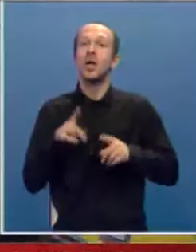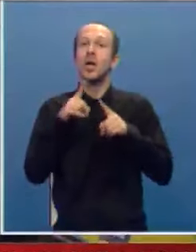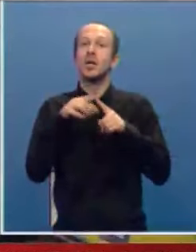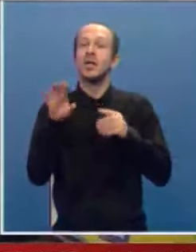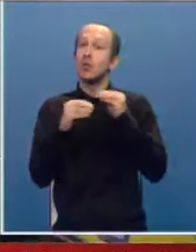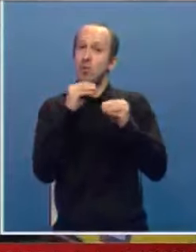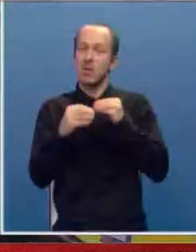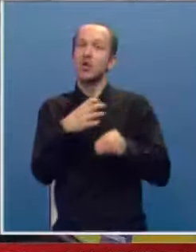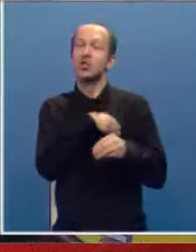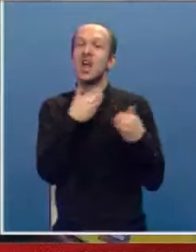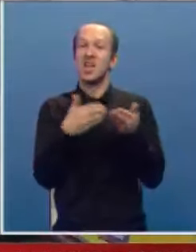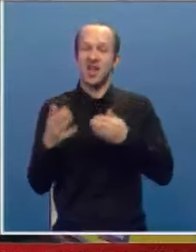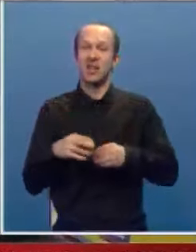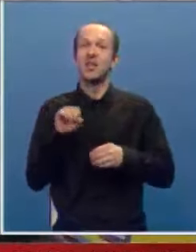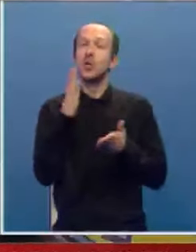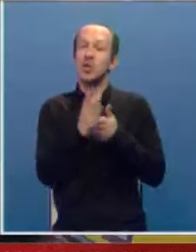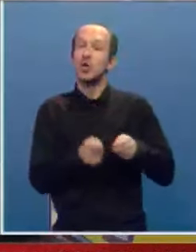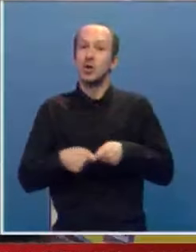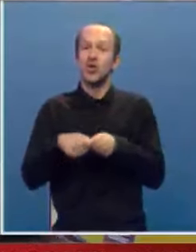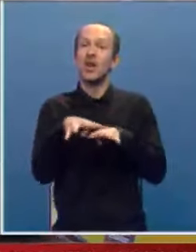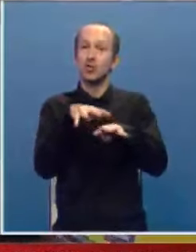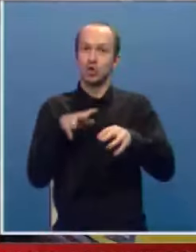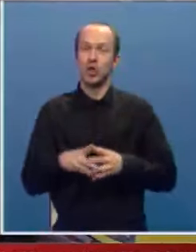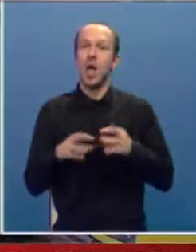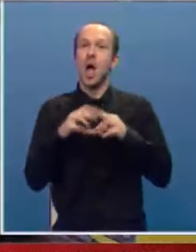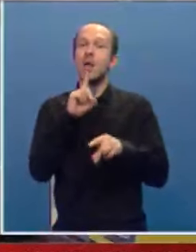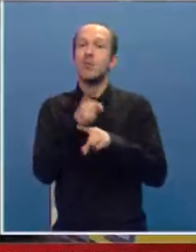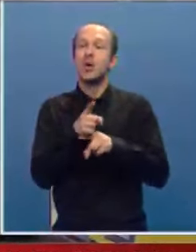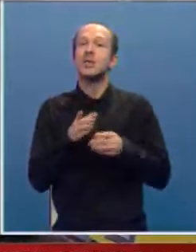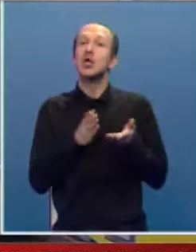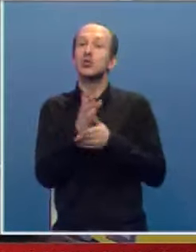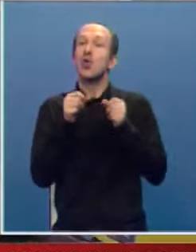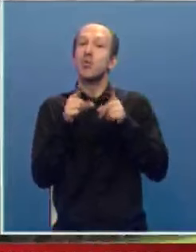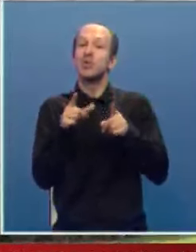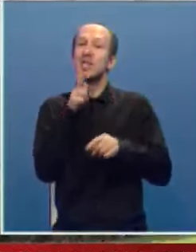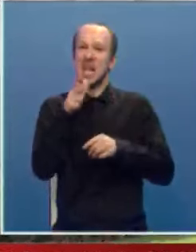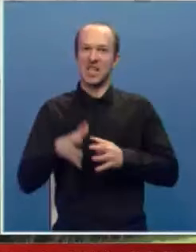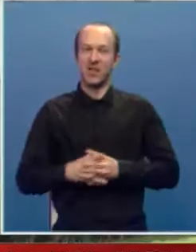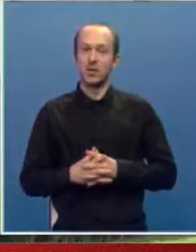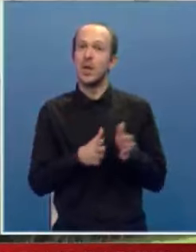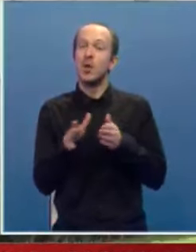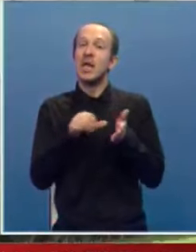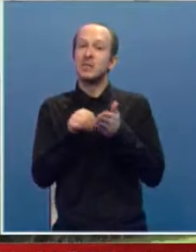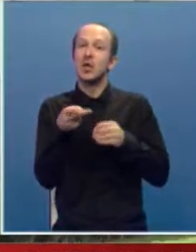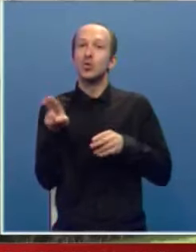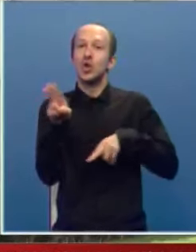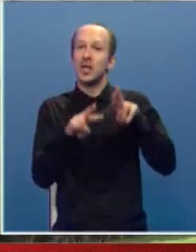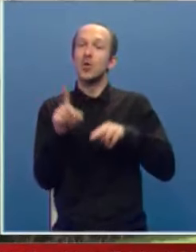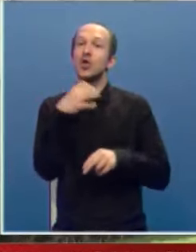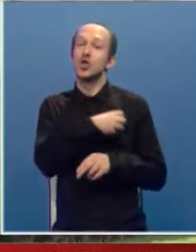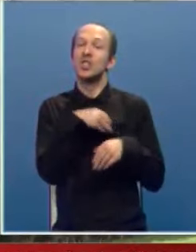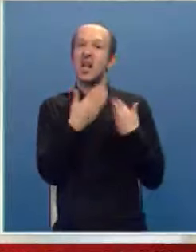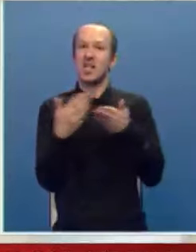problemi, ta socijalna davanja, da će biti organizovana skupština, ali mora se naravno službeno uputiti ovaj zahtjev. Pored isplate tuđe njega i